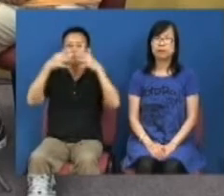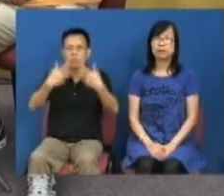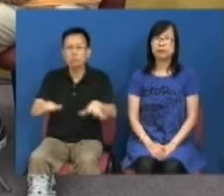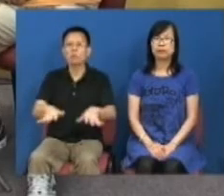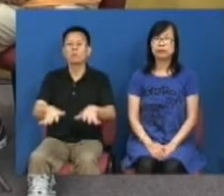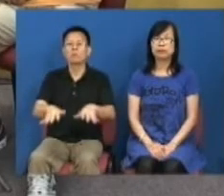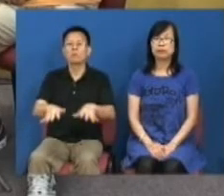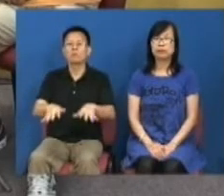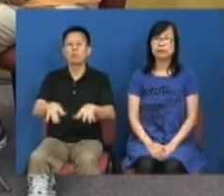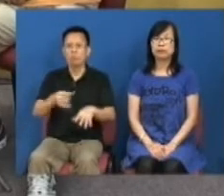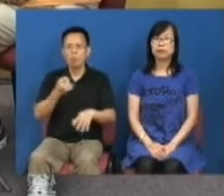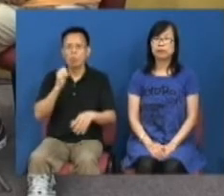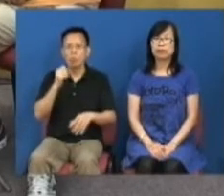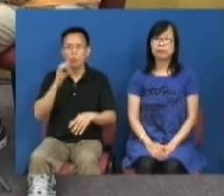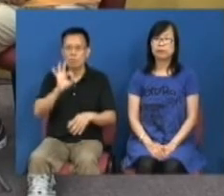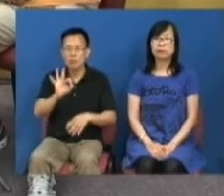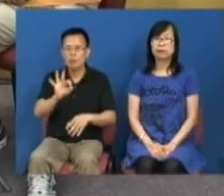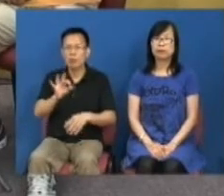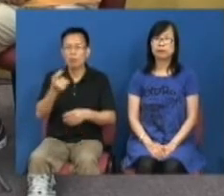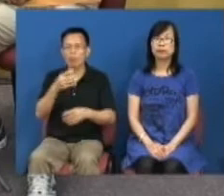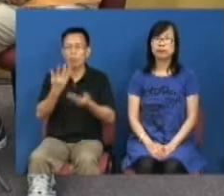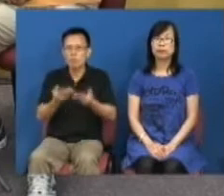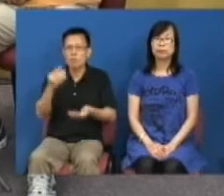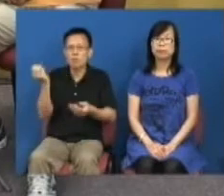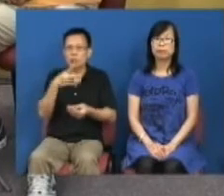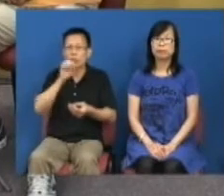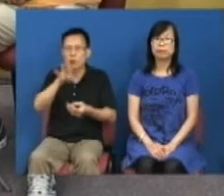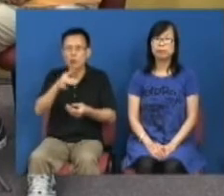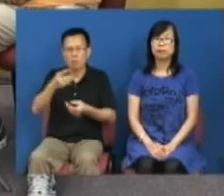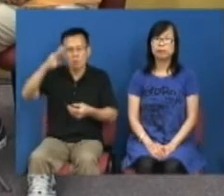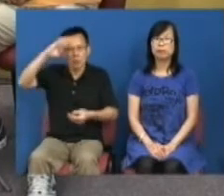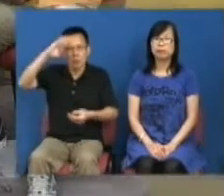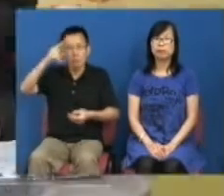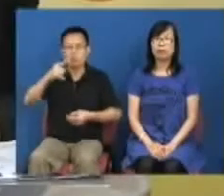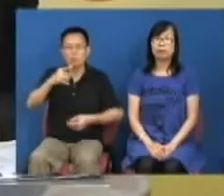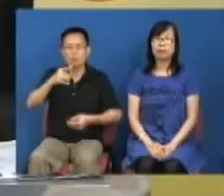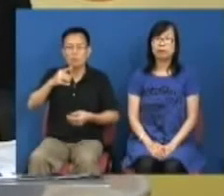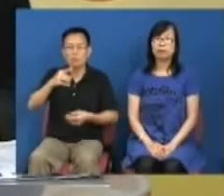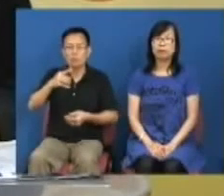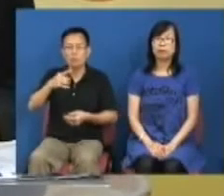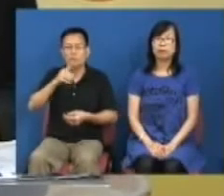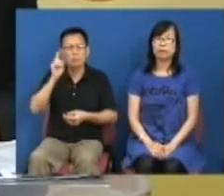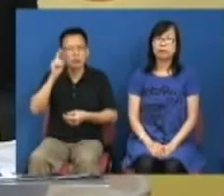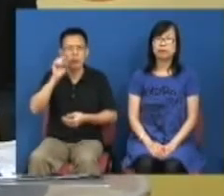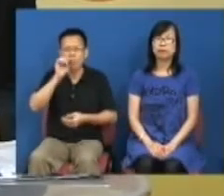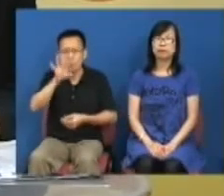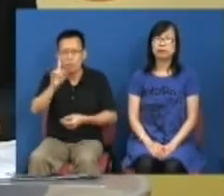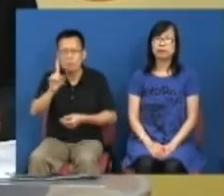吁了那就可以了或者再问多一句就问警务署请问如何确保应该如何